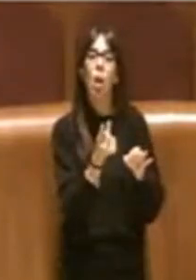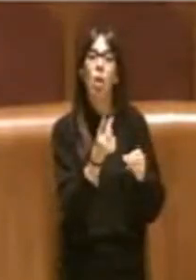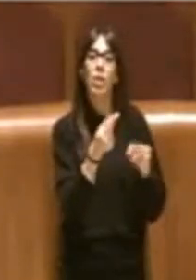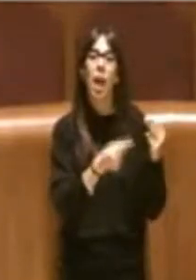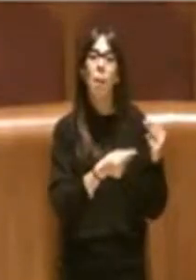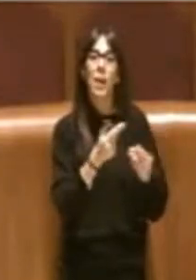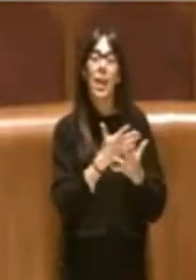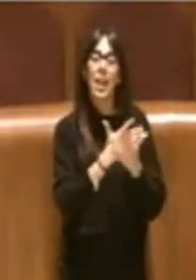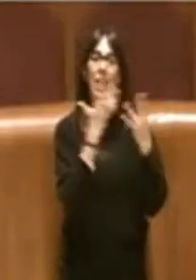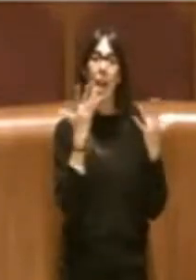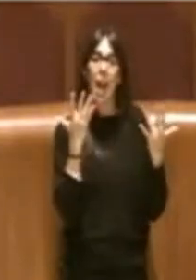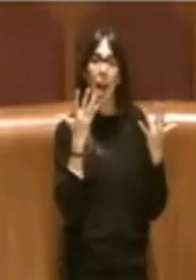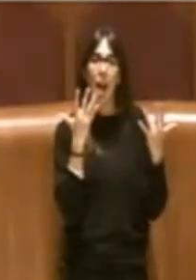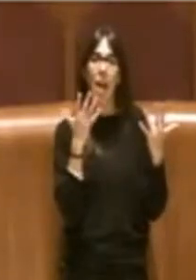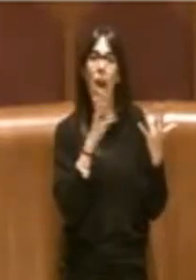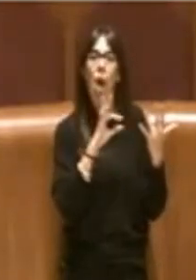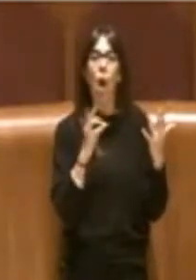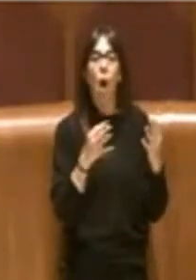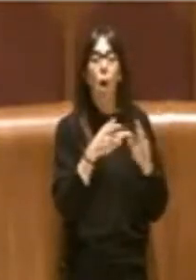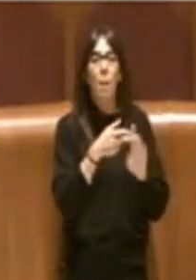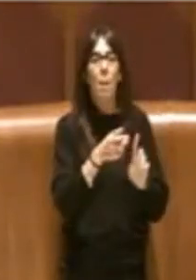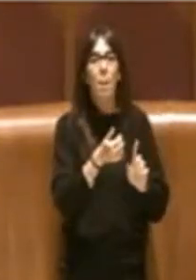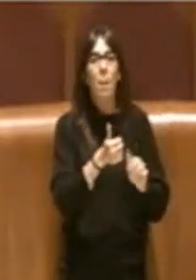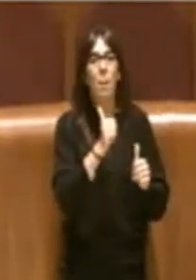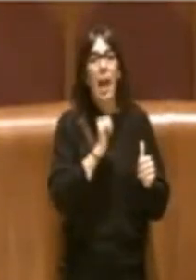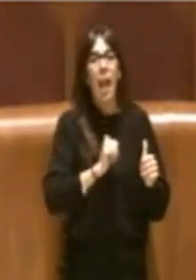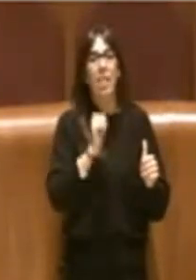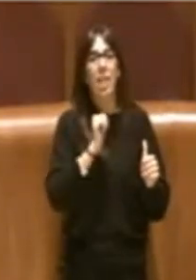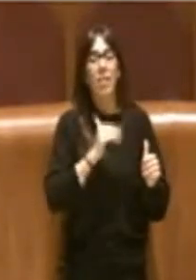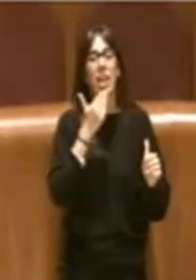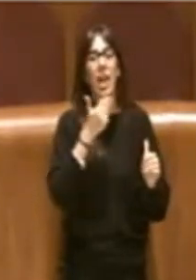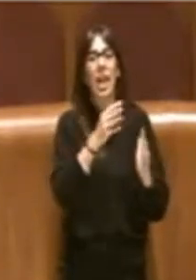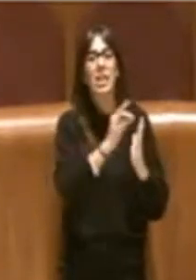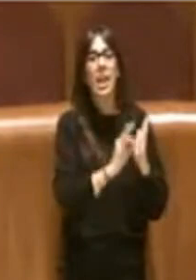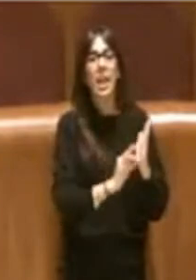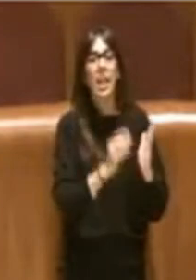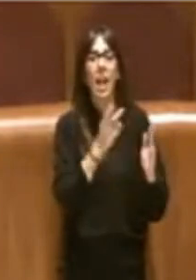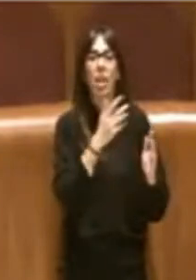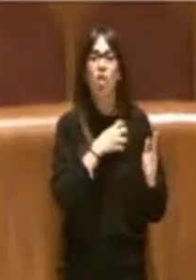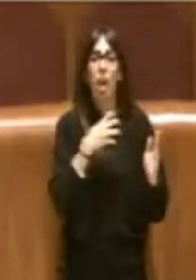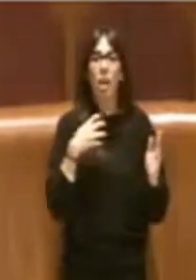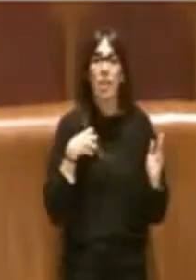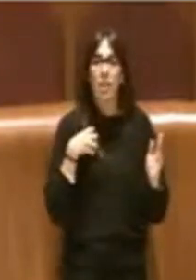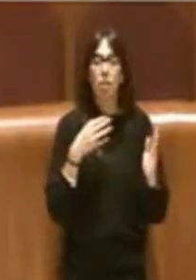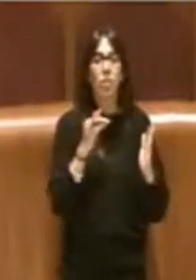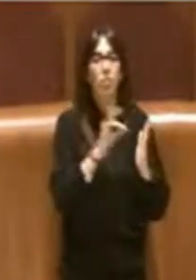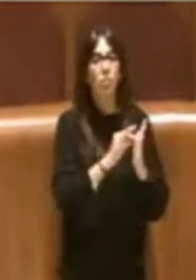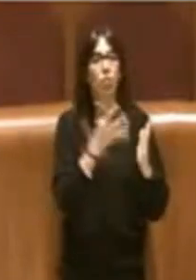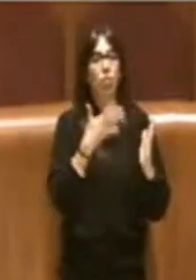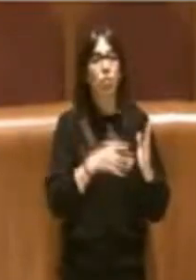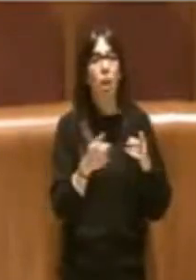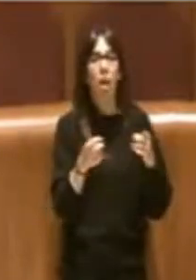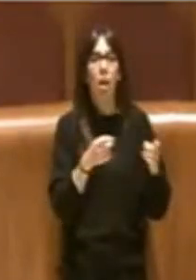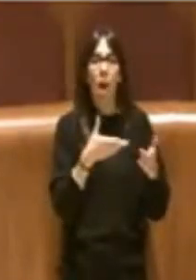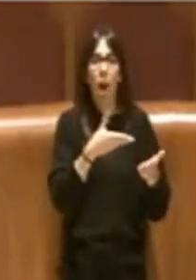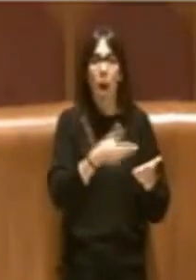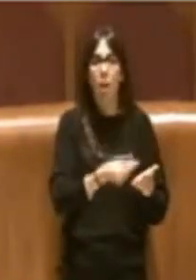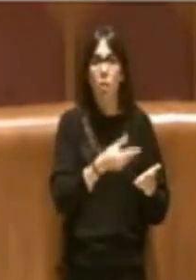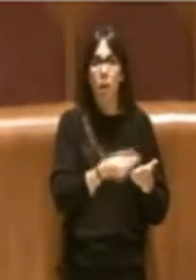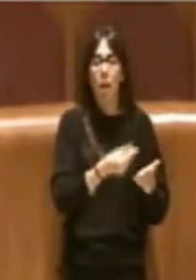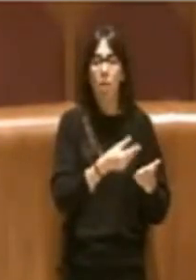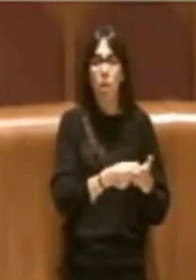normativamente predefinite con criteri empirici fissati nella stessa fase attuativa in ragione della diversa tipologia di